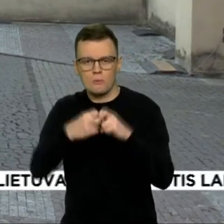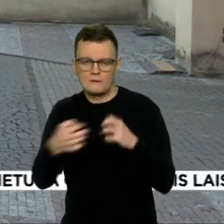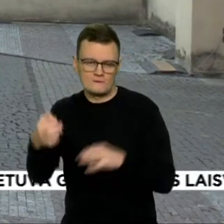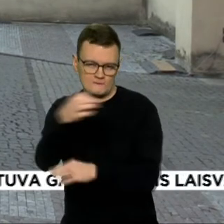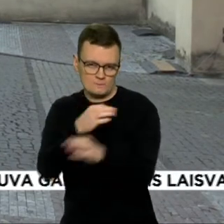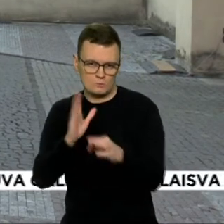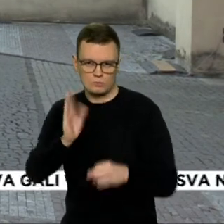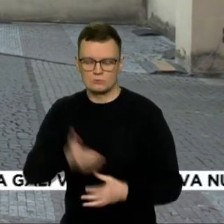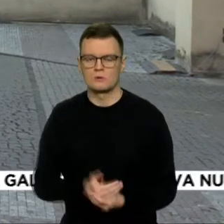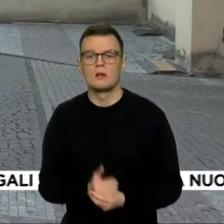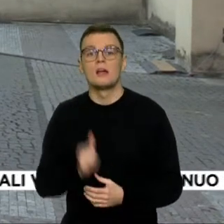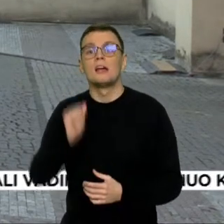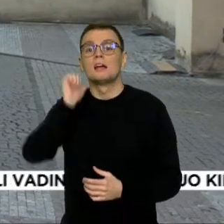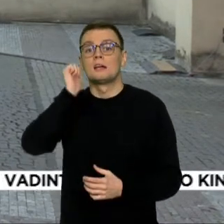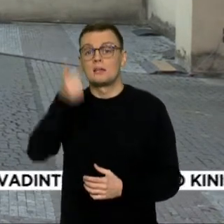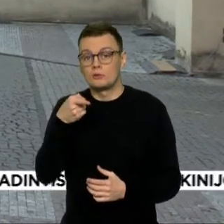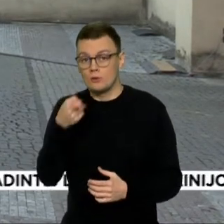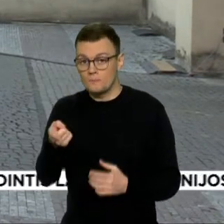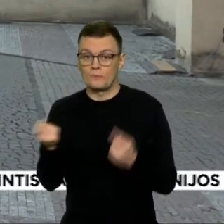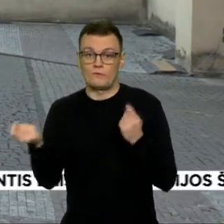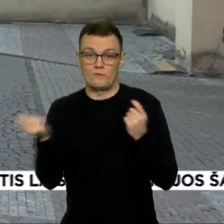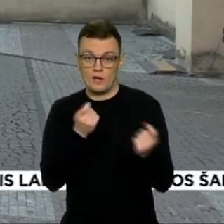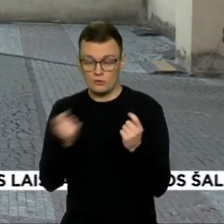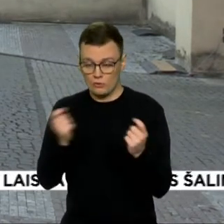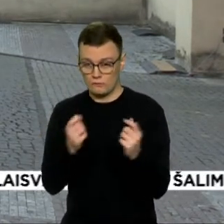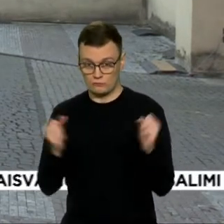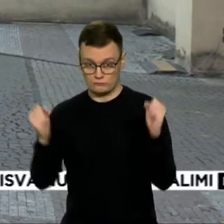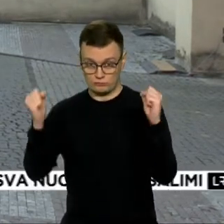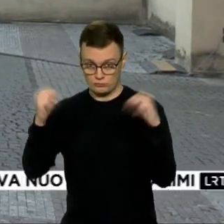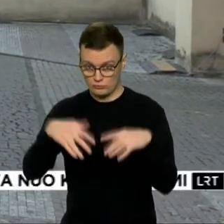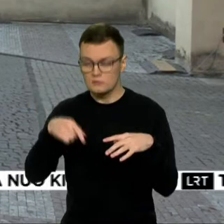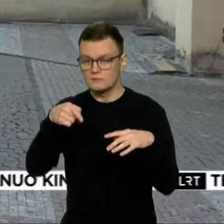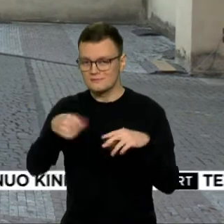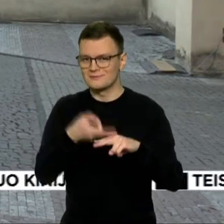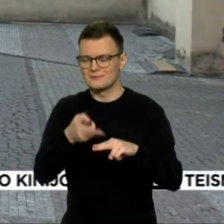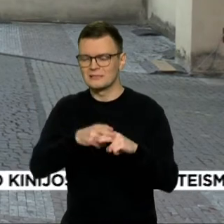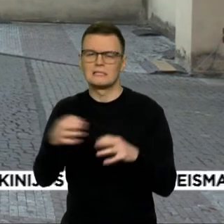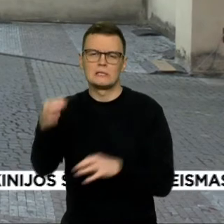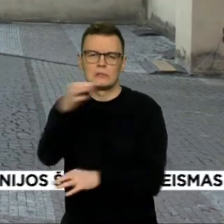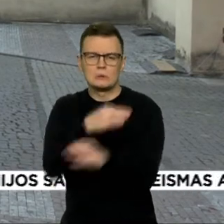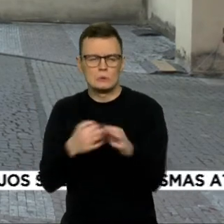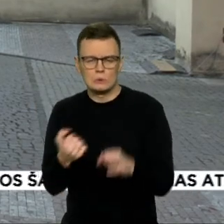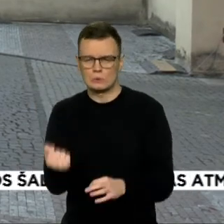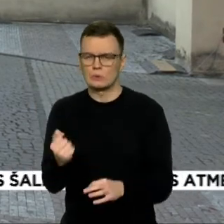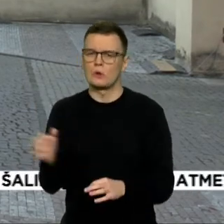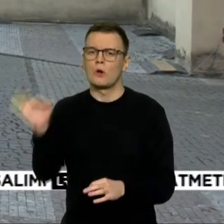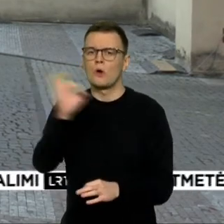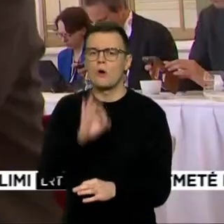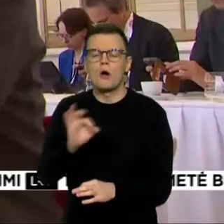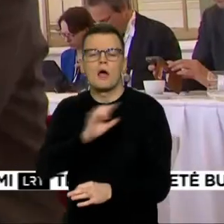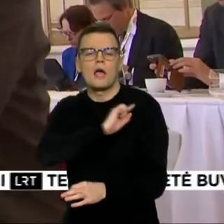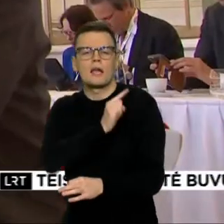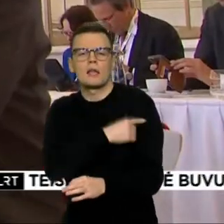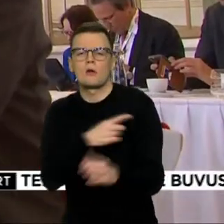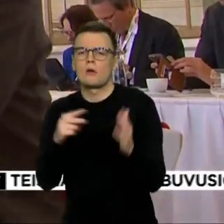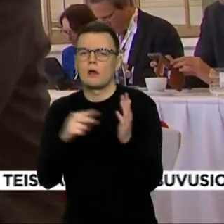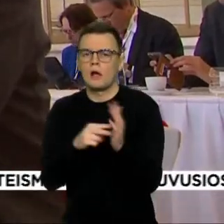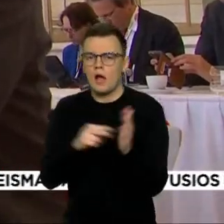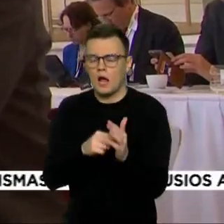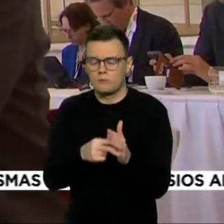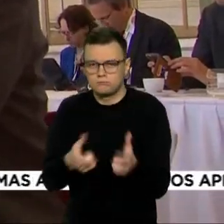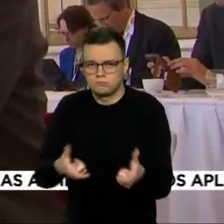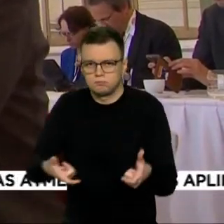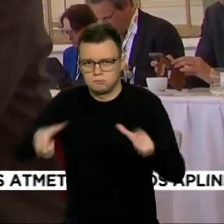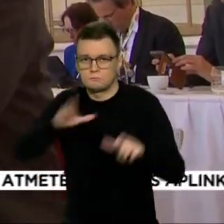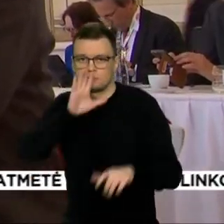neformalėme lyderių susitikime didžiausios diskusijos užvirs dėl to, kaip suvaldyti augančias energijos išteklių kainas. Pusė